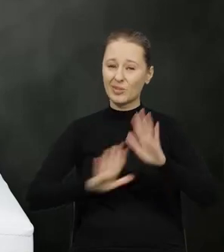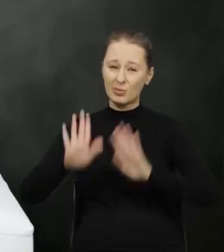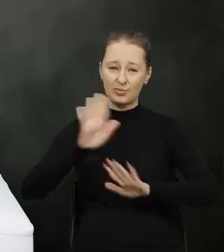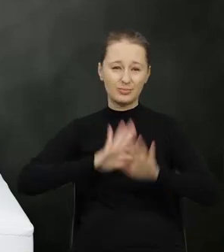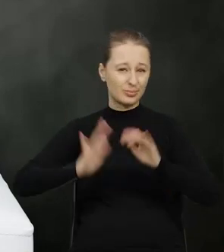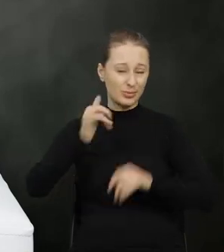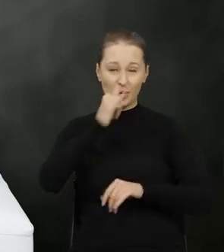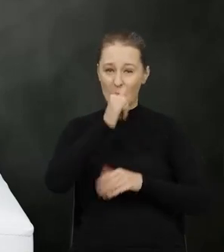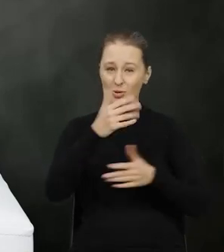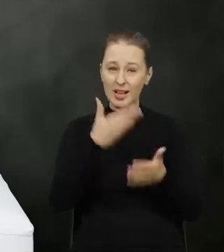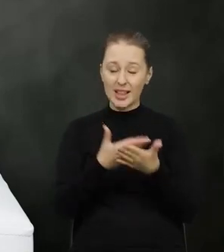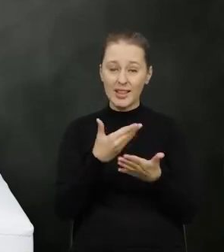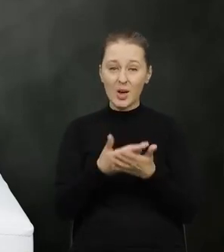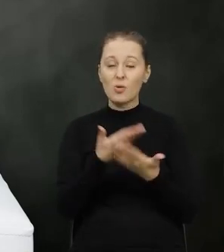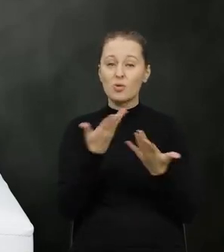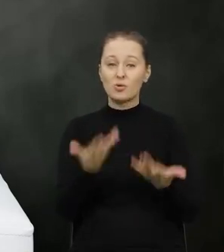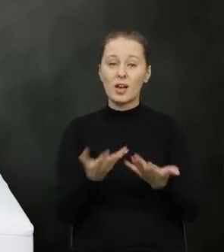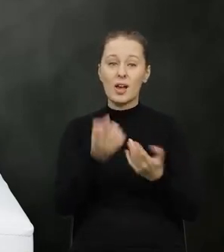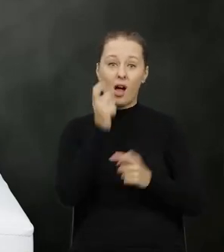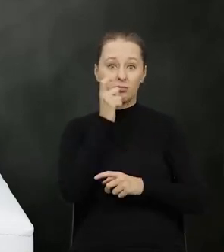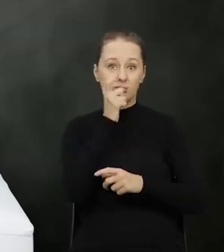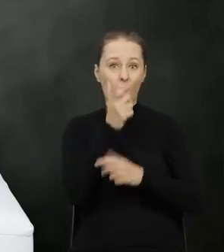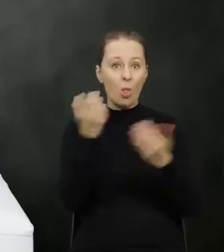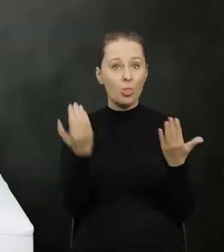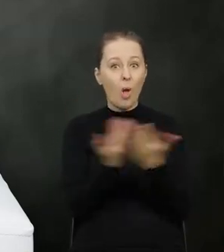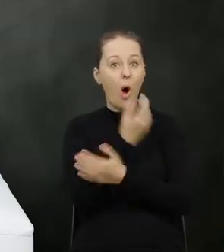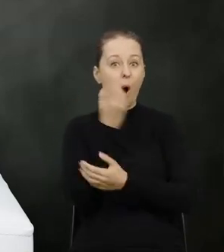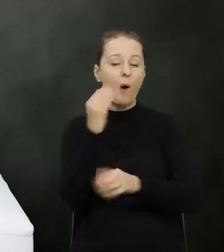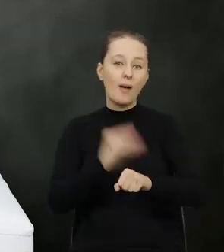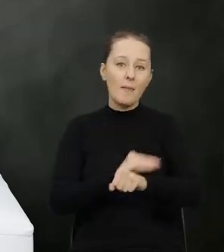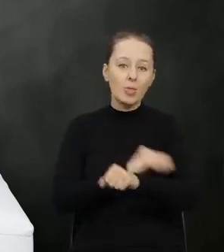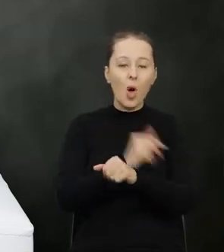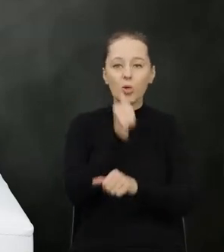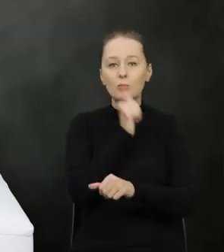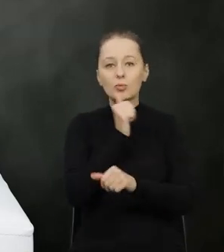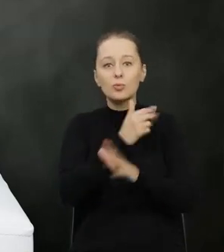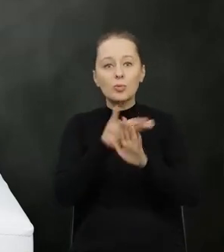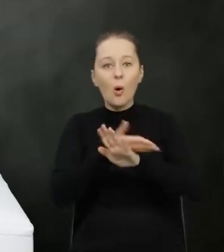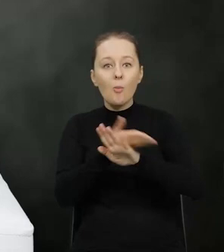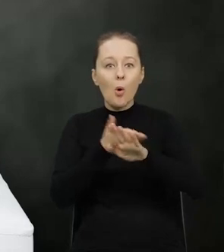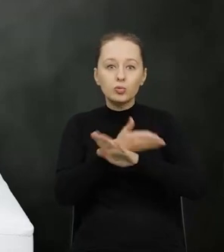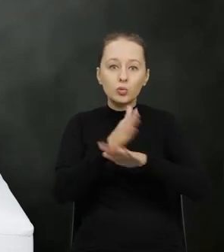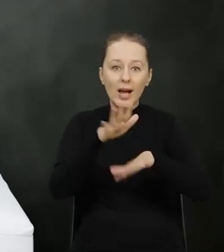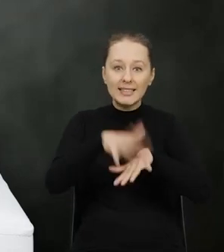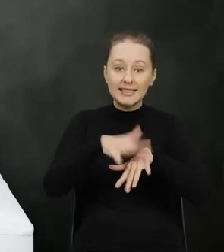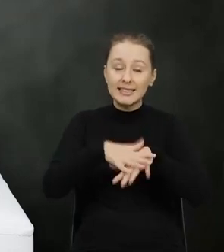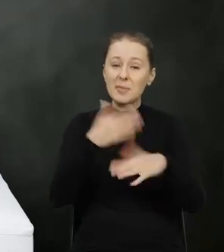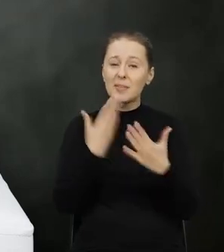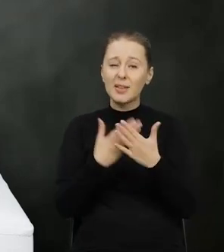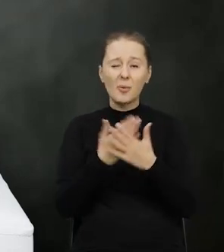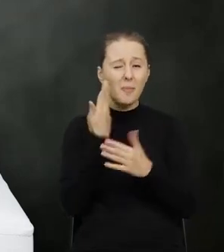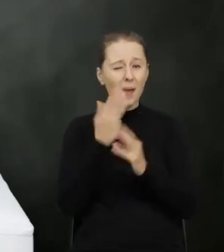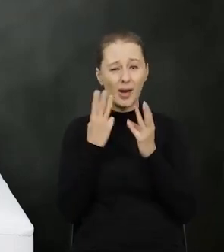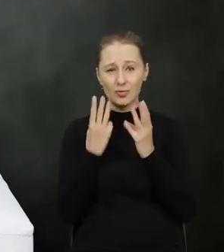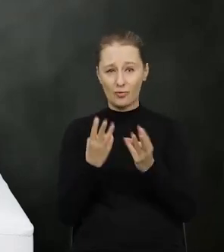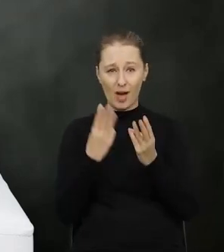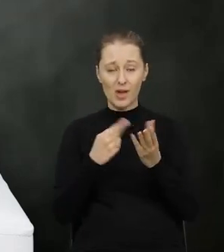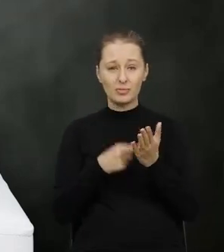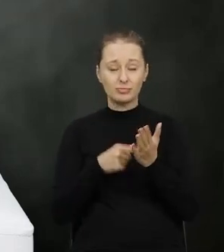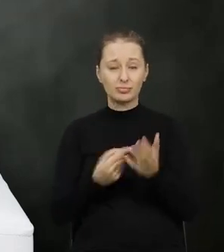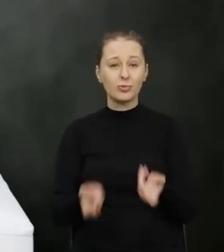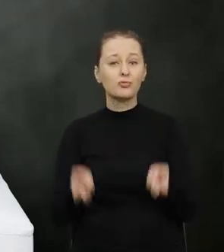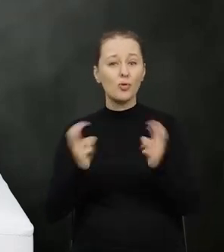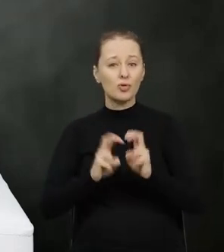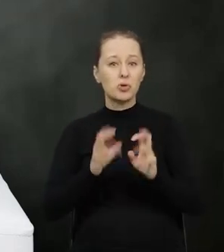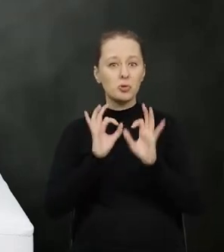nie unikniemy dlatego że sprawcy stosują coraz nowsze metody próbując oszukać system dlatego tak bardzo ważnym